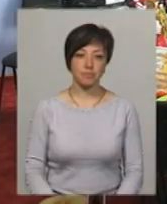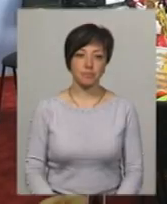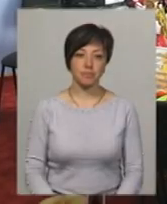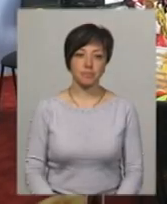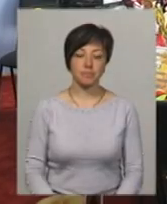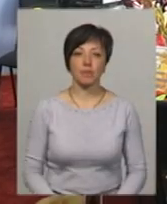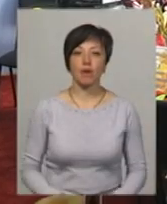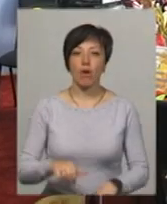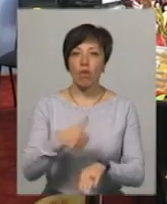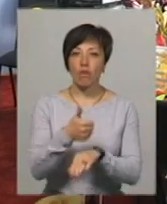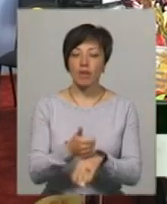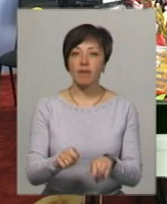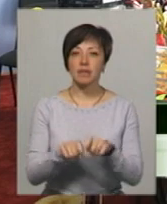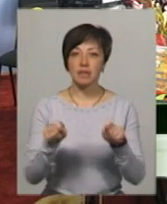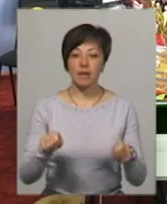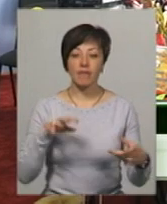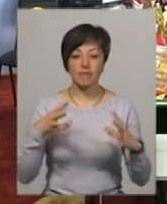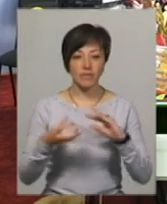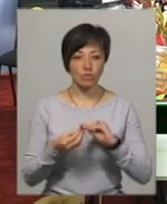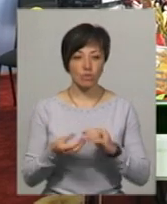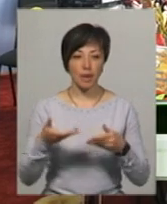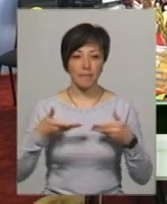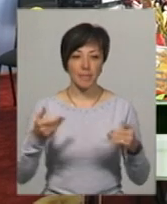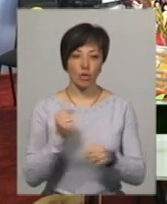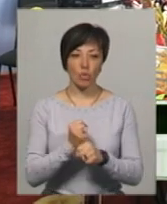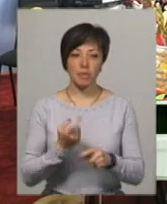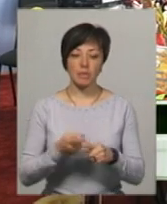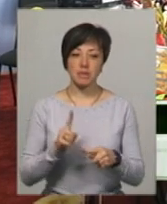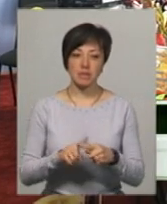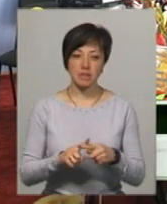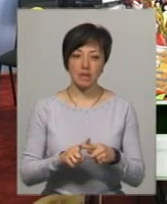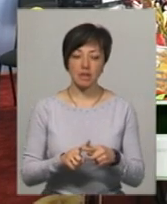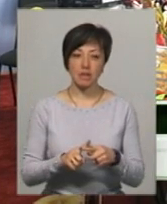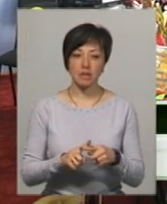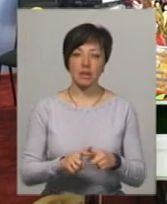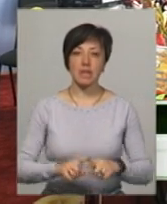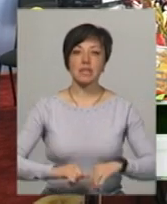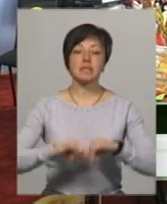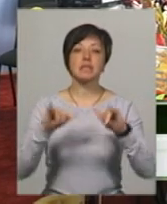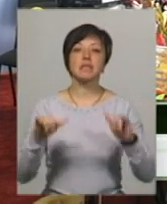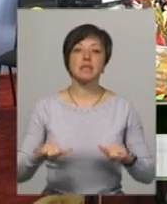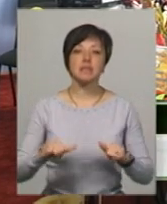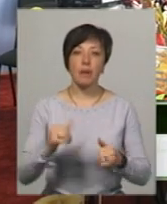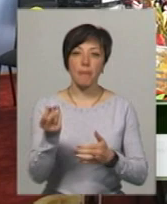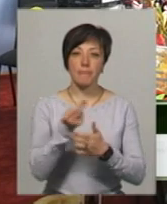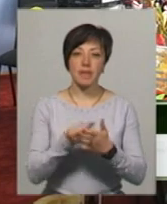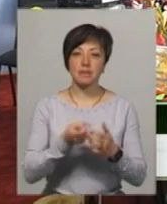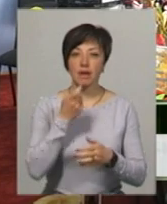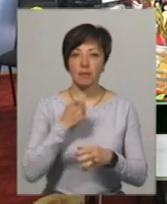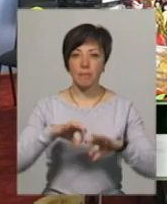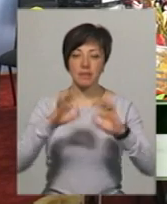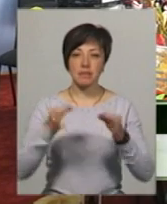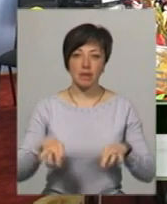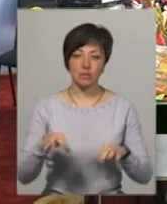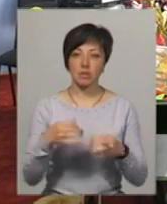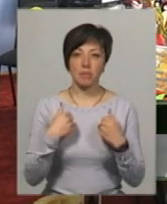Саме головне відкриття і висновок, який ми робимо, це значний зріст писанкарської майстерності. Тому що, я пам